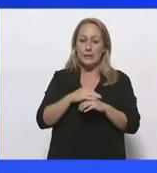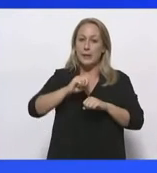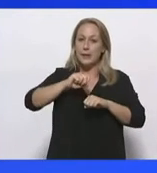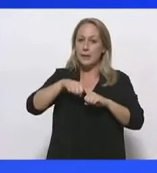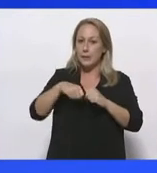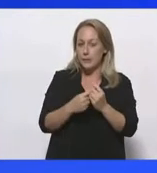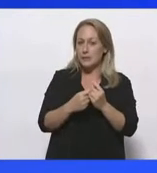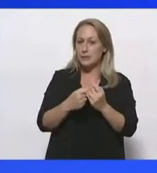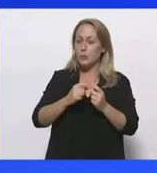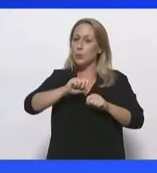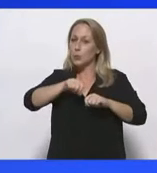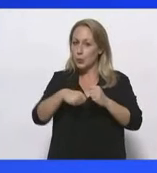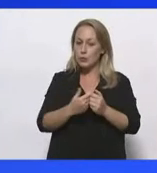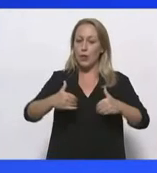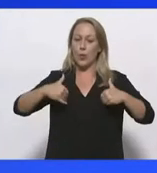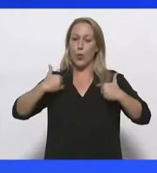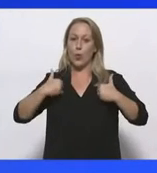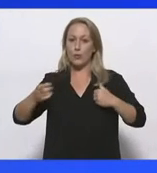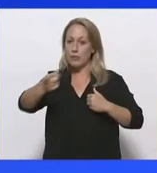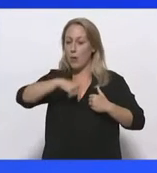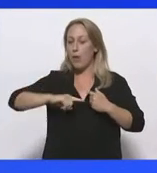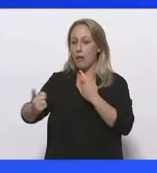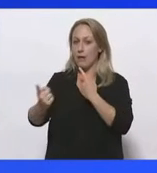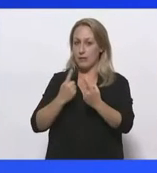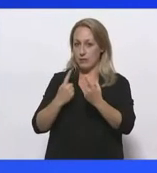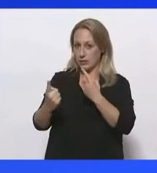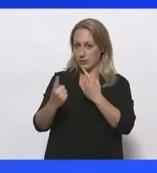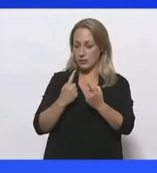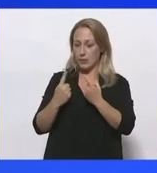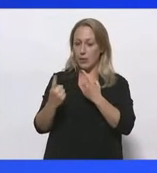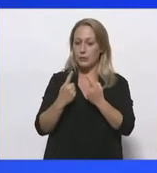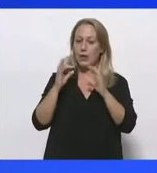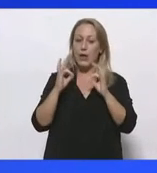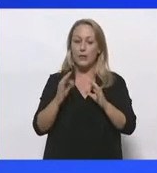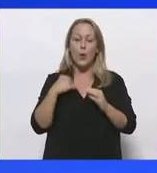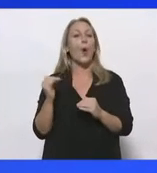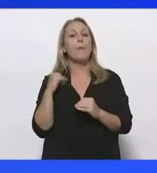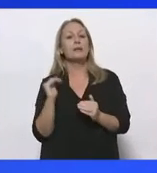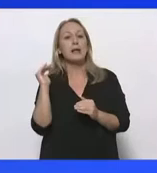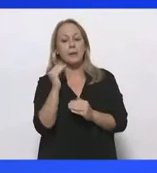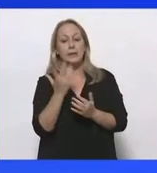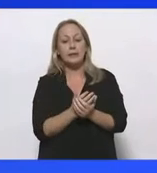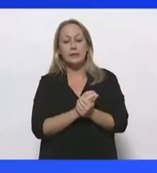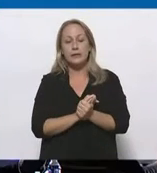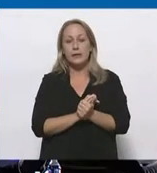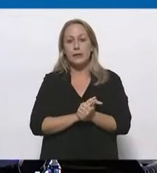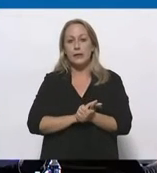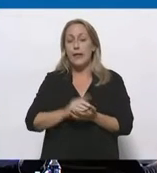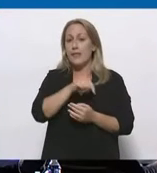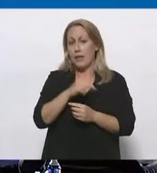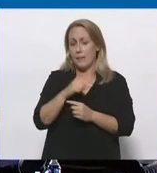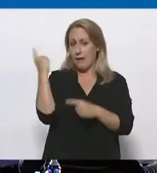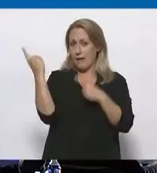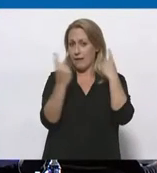να συζητομιλώ με την νεολαία και να προσπαθώ να προσαρμόζω τις πολιτικές μου τις απαιτήσεις τους. Και κάτι τελευταίο. Οι πολιτικές για την κλιματική